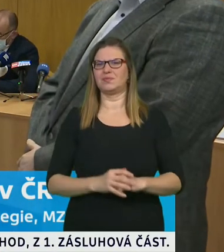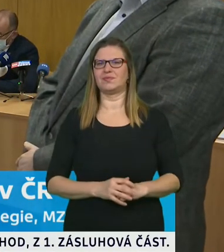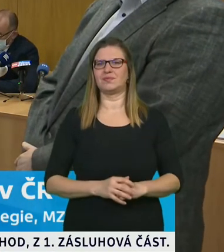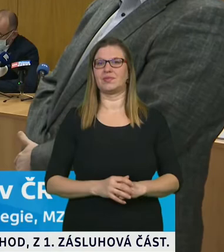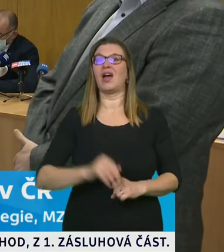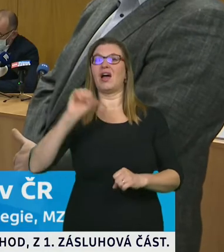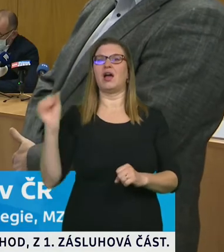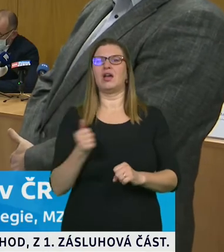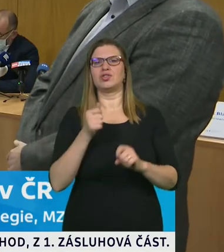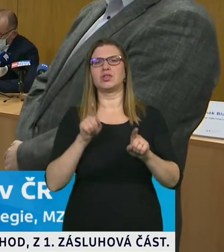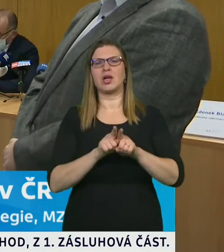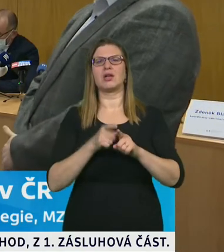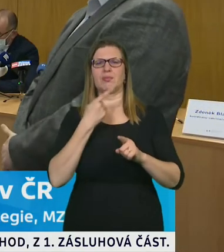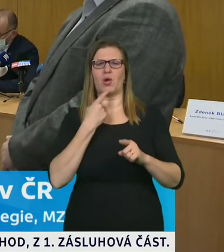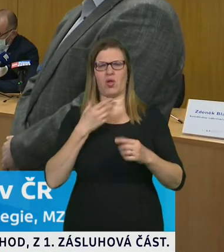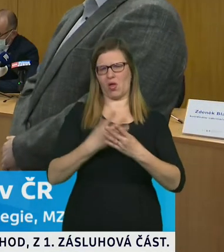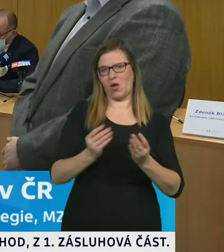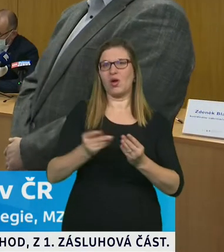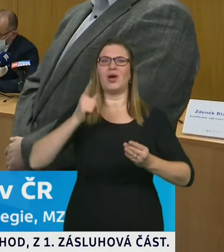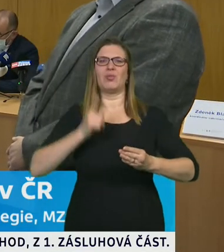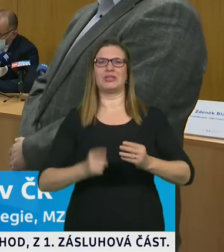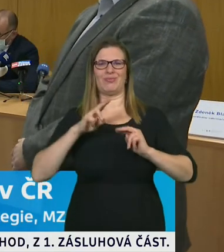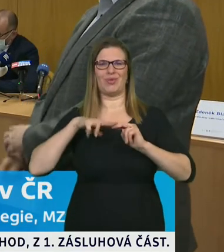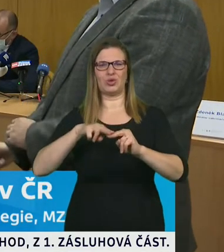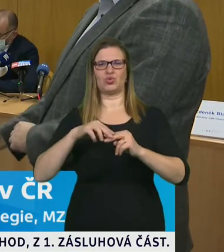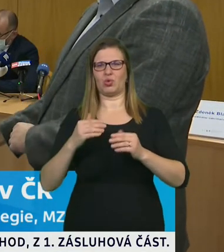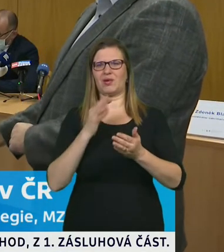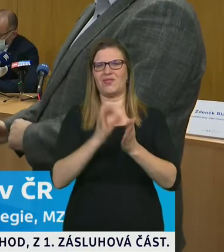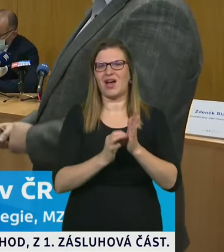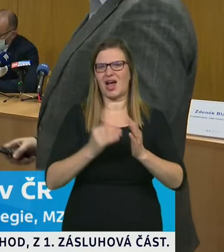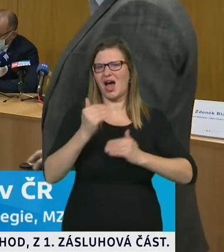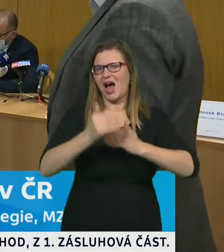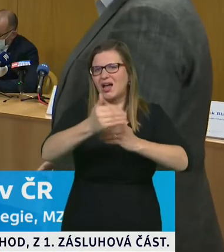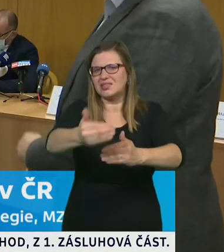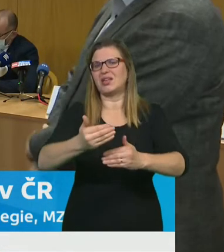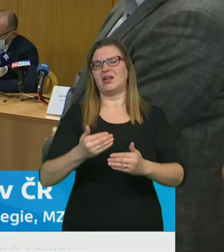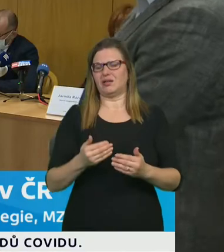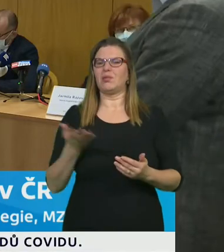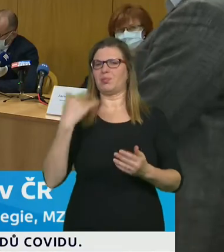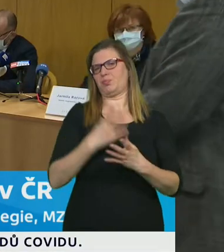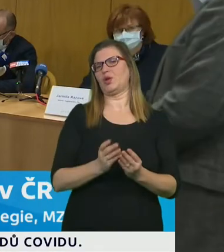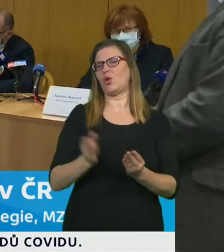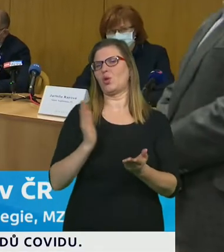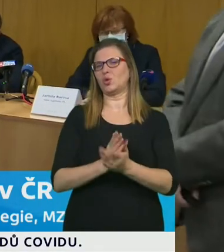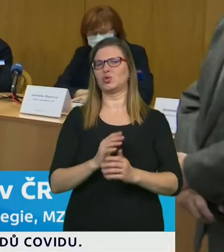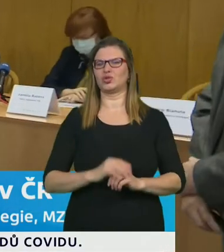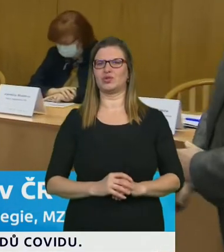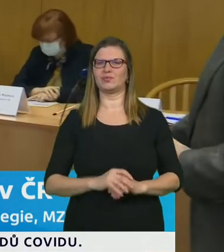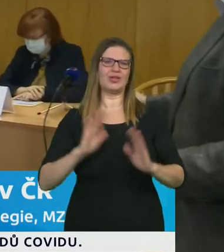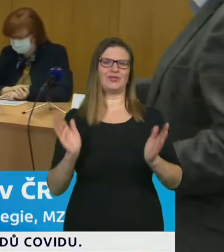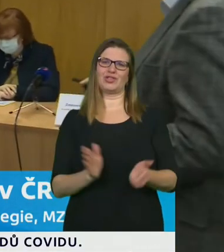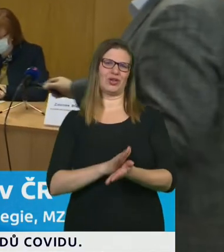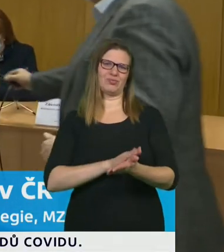která už je schválená je zveřejněná na jednotlivé oblasti o kterých jsem hovořil děkuji za pozornost